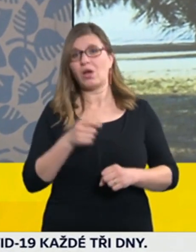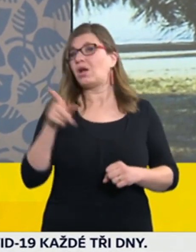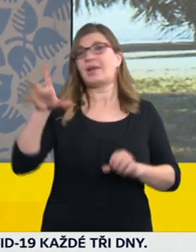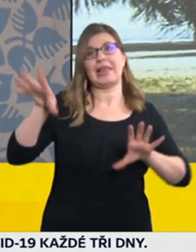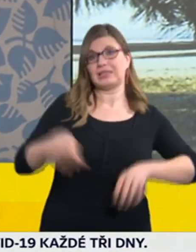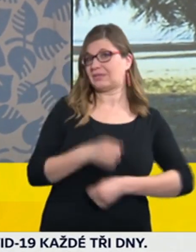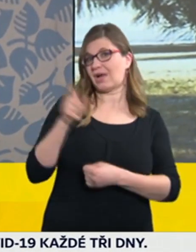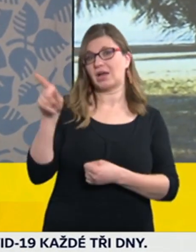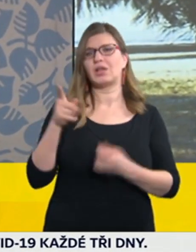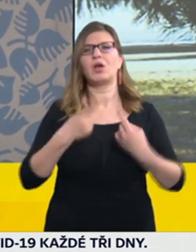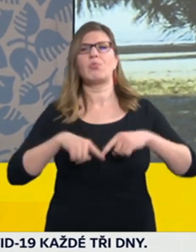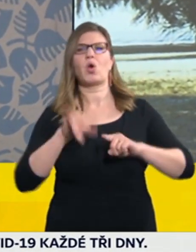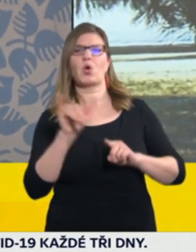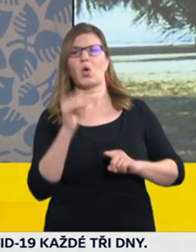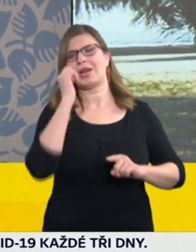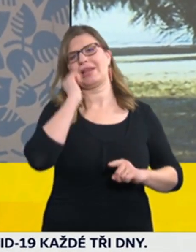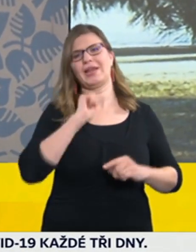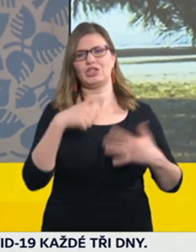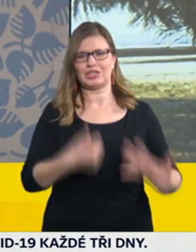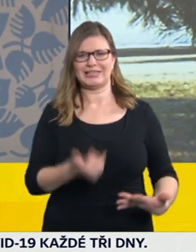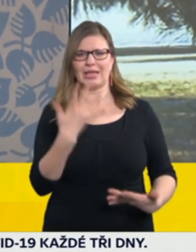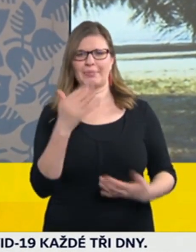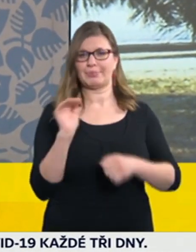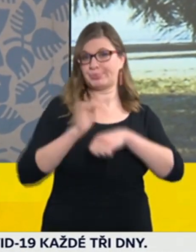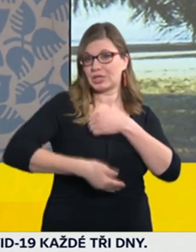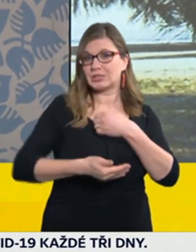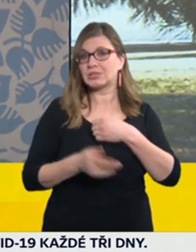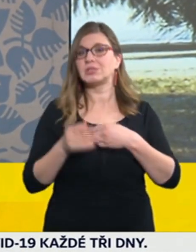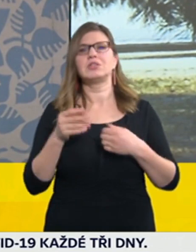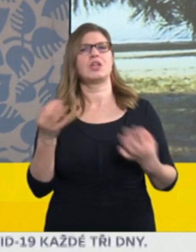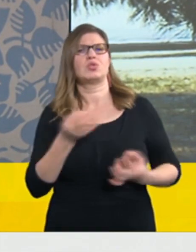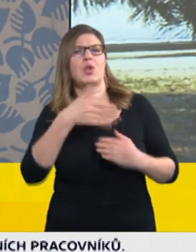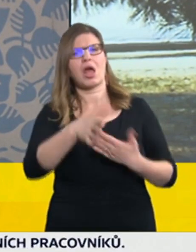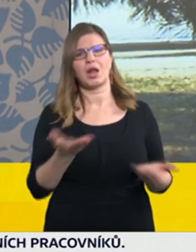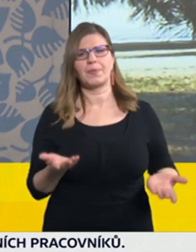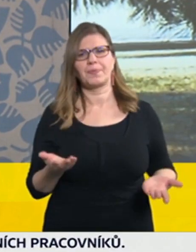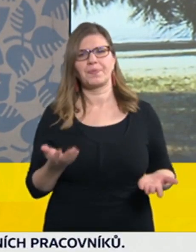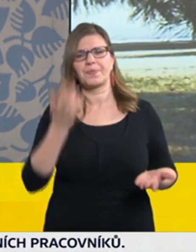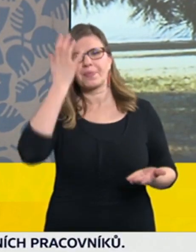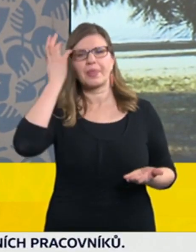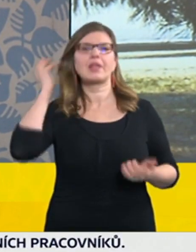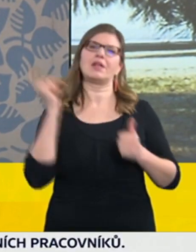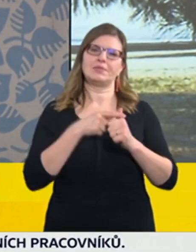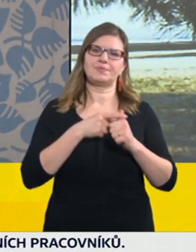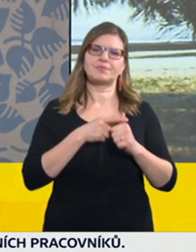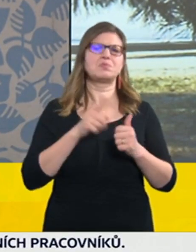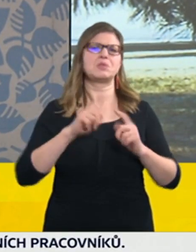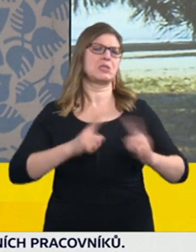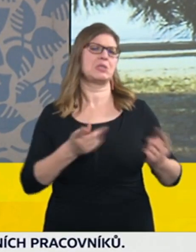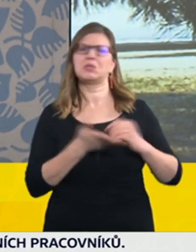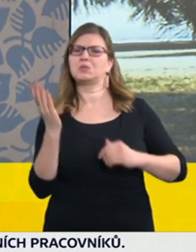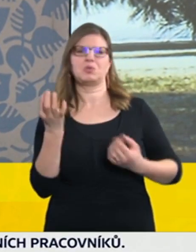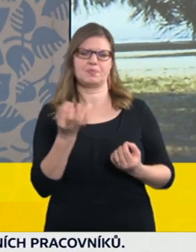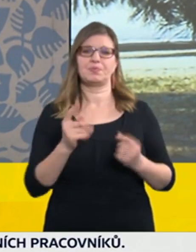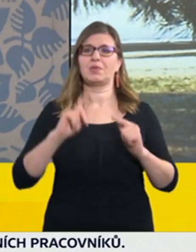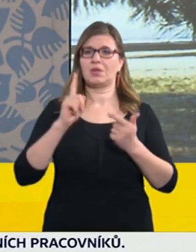65 let. A pak bych se vás ještě chtěla zeptat, jestli zaměstnanci státního zdravotního ústavu o jejich příbuzní.